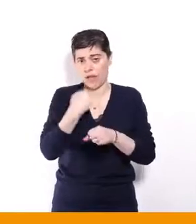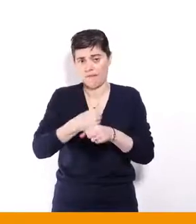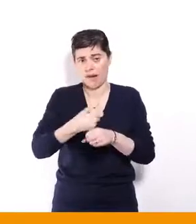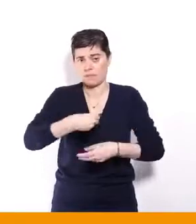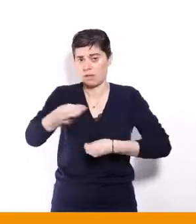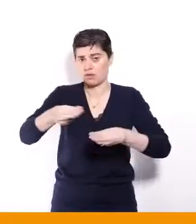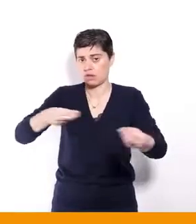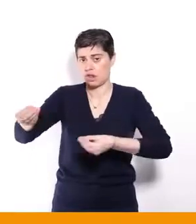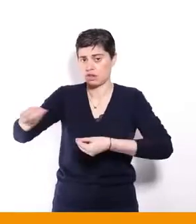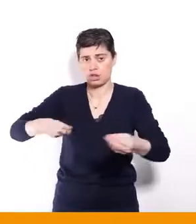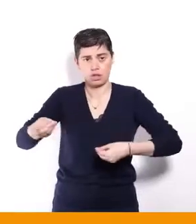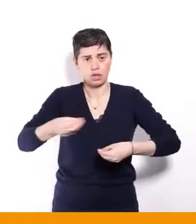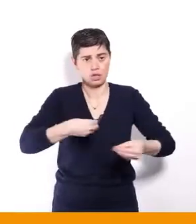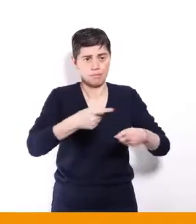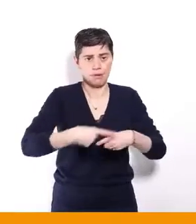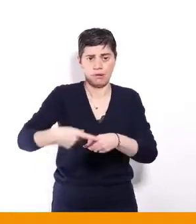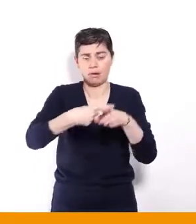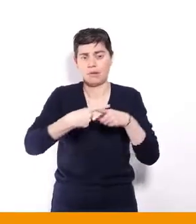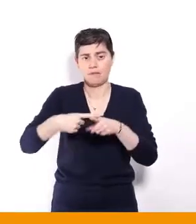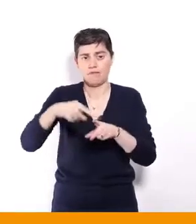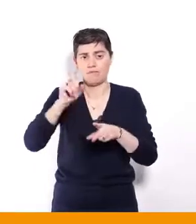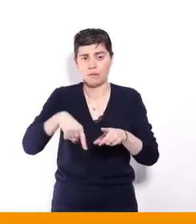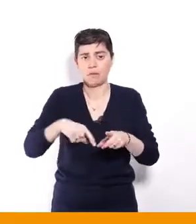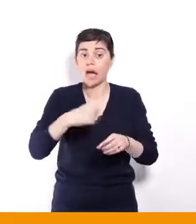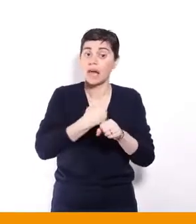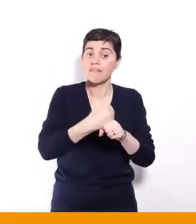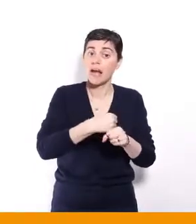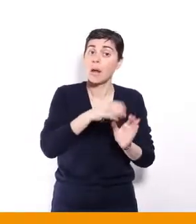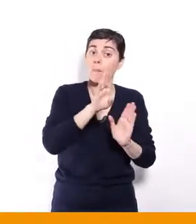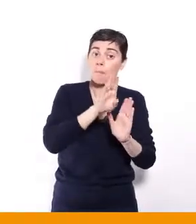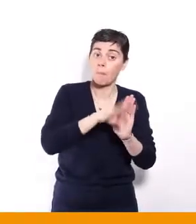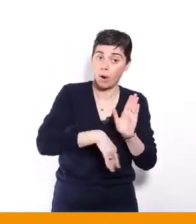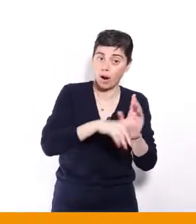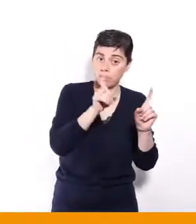et travailler moins, mais travailler tous.